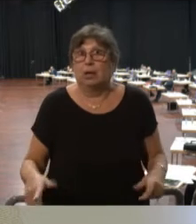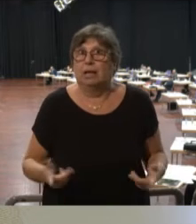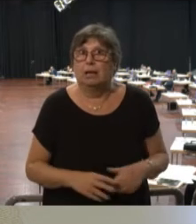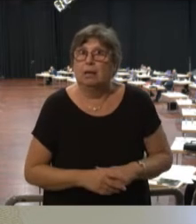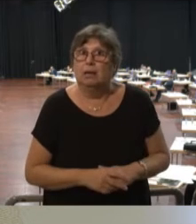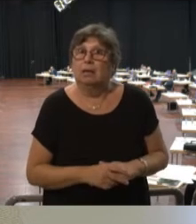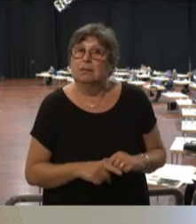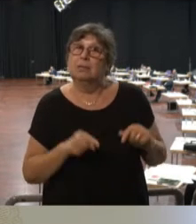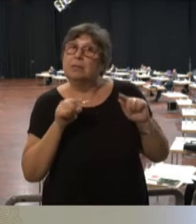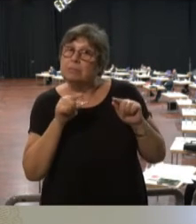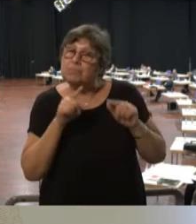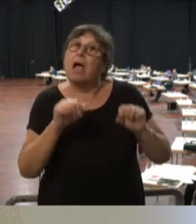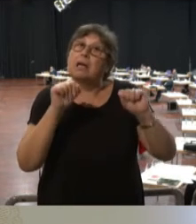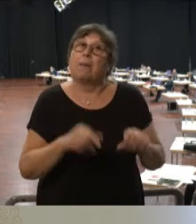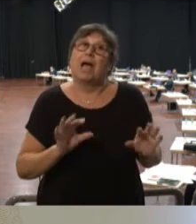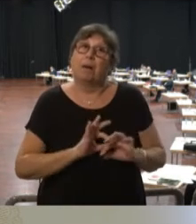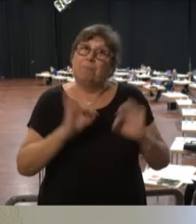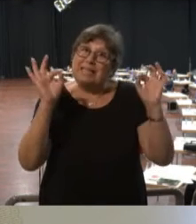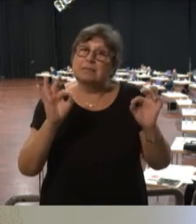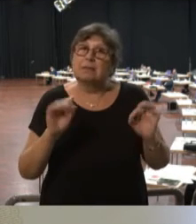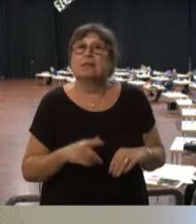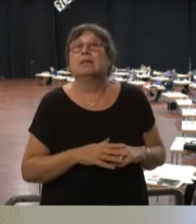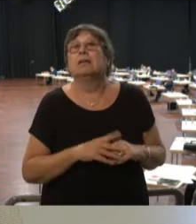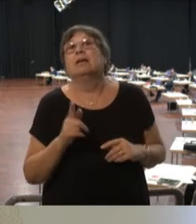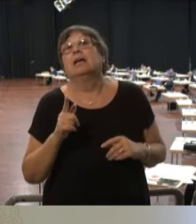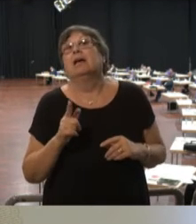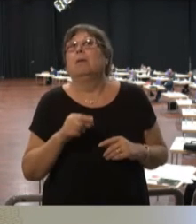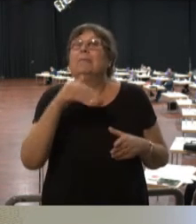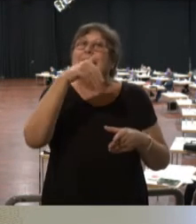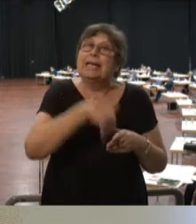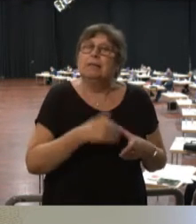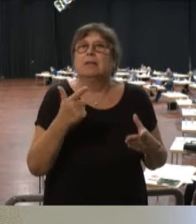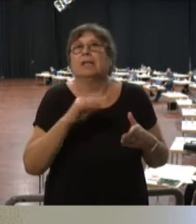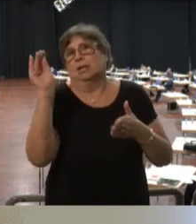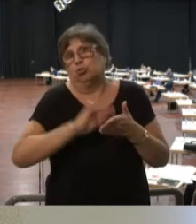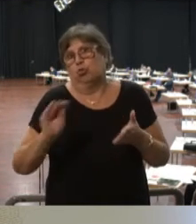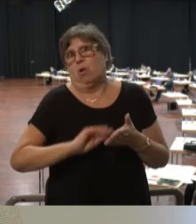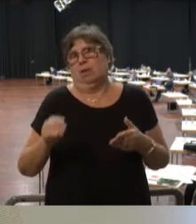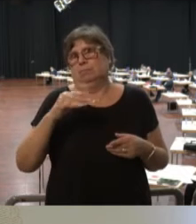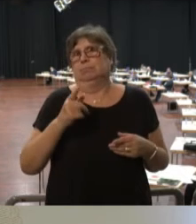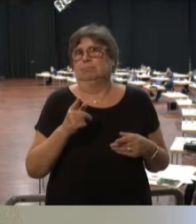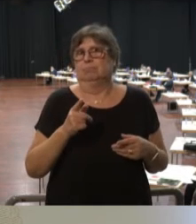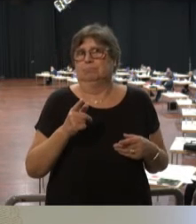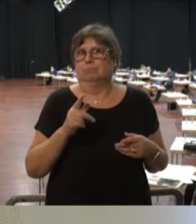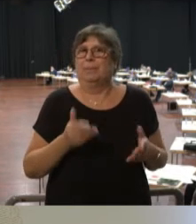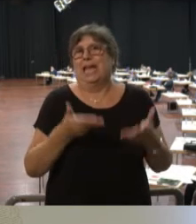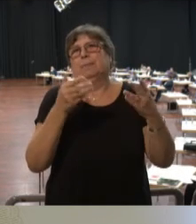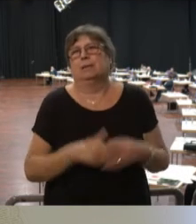Und das kann man am besten und am ersten in der Schule beheben.